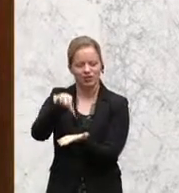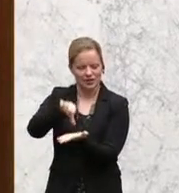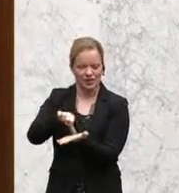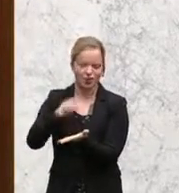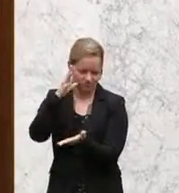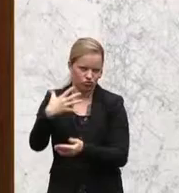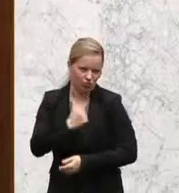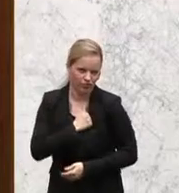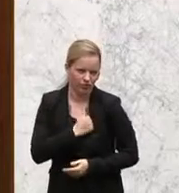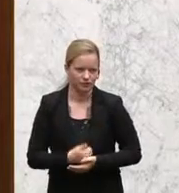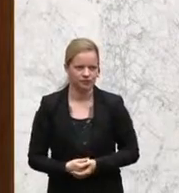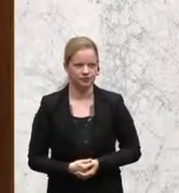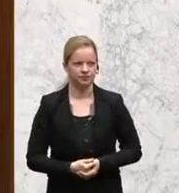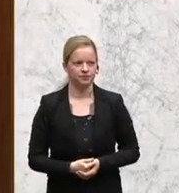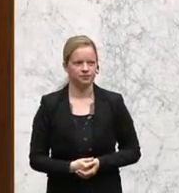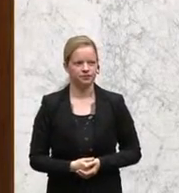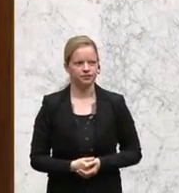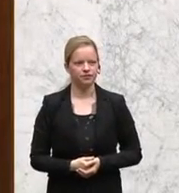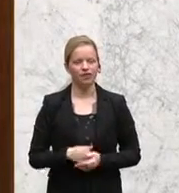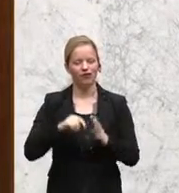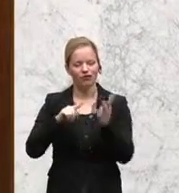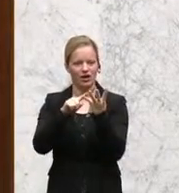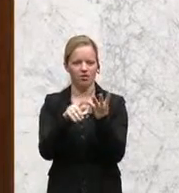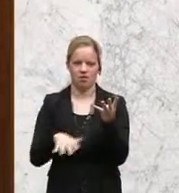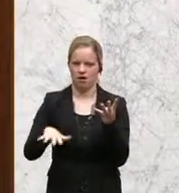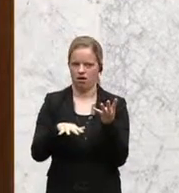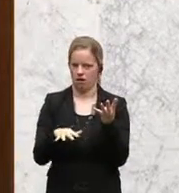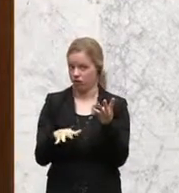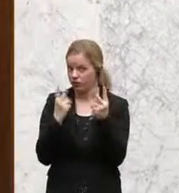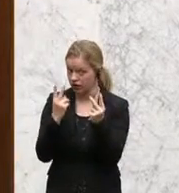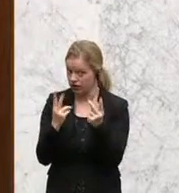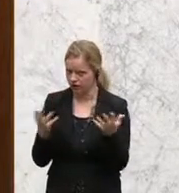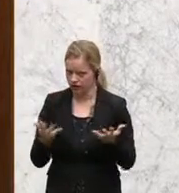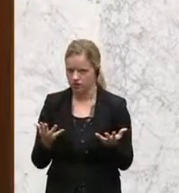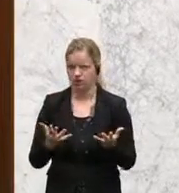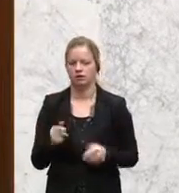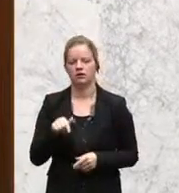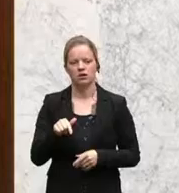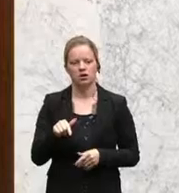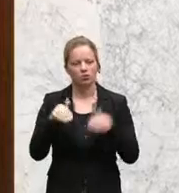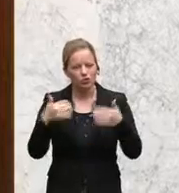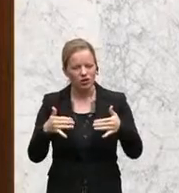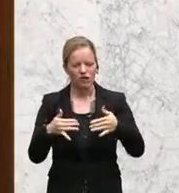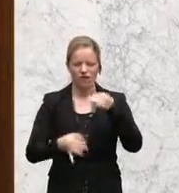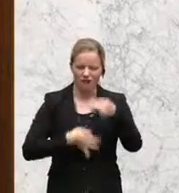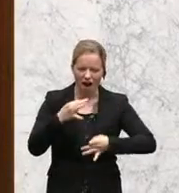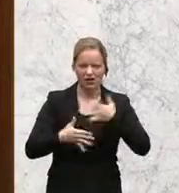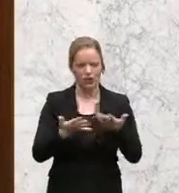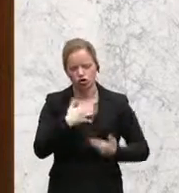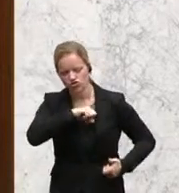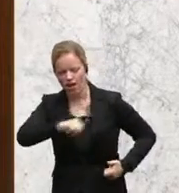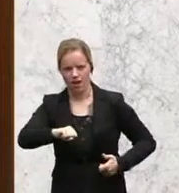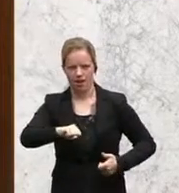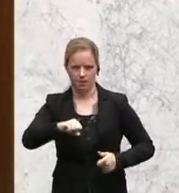gelingen. Es ist als vierte Säule, war ganz entscheidend, wesentlich, dass wir auch schnellere Verfahren zustande bringen